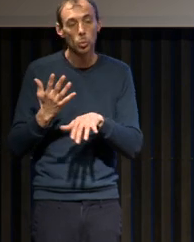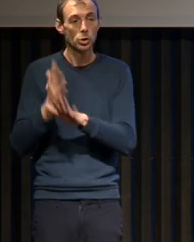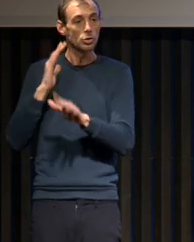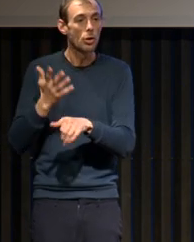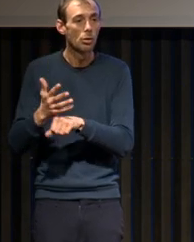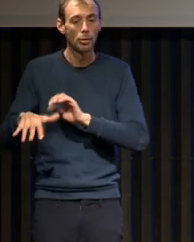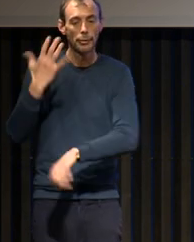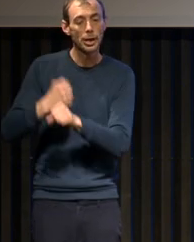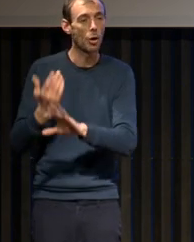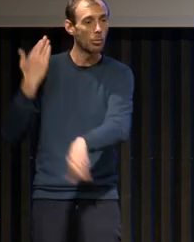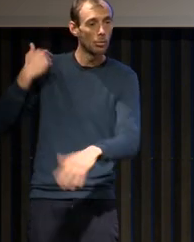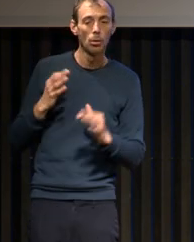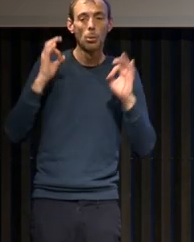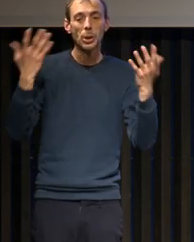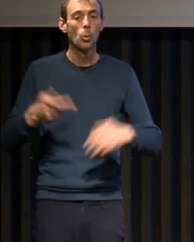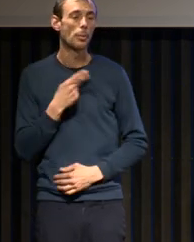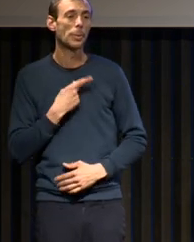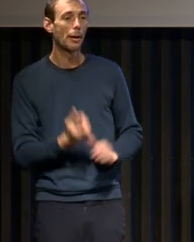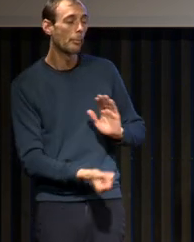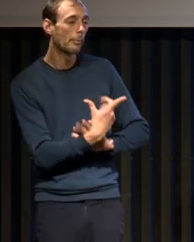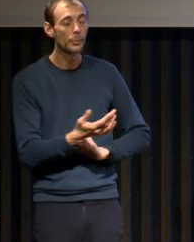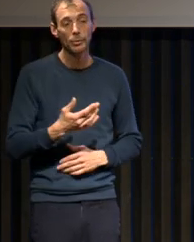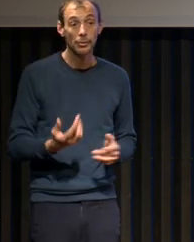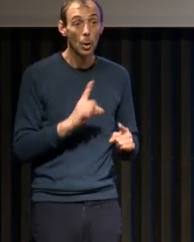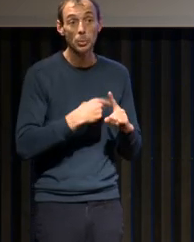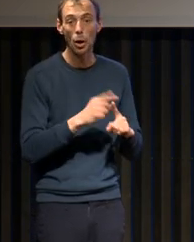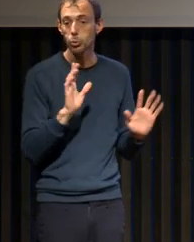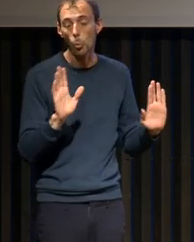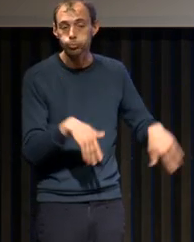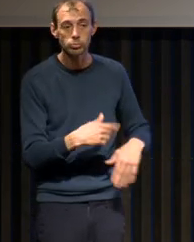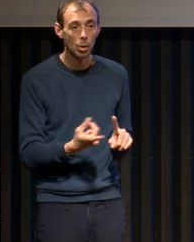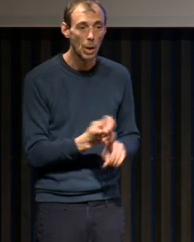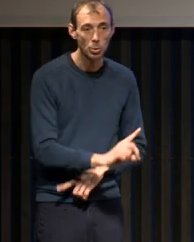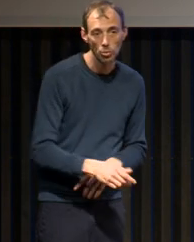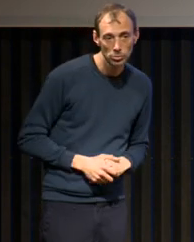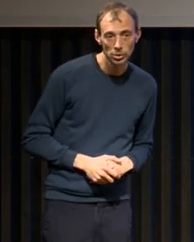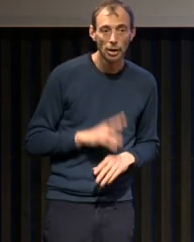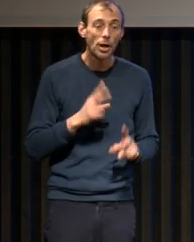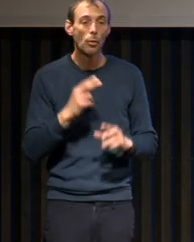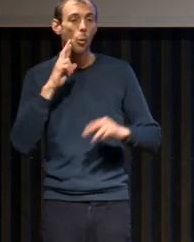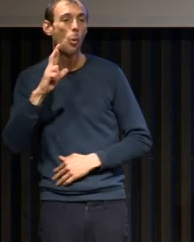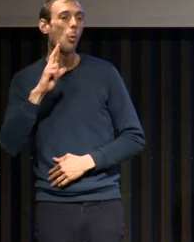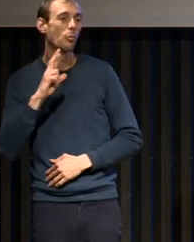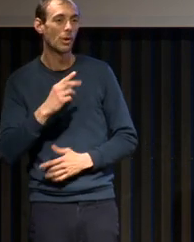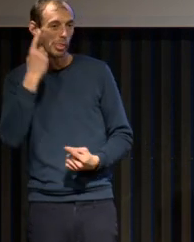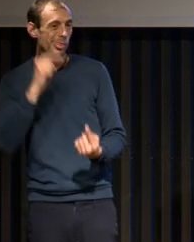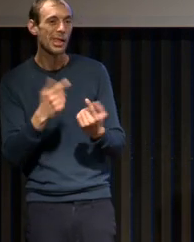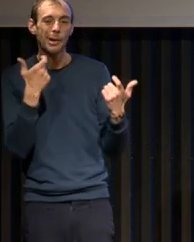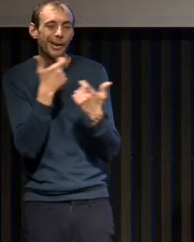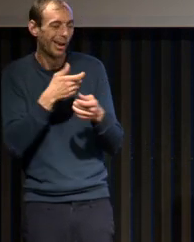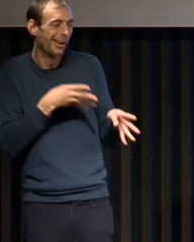curiosité médicale de peu d'importance. Et le ronflement était davantage un sujet d'humour qu'un sujet d'investigation scientifique sérieux.